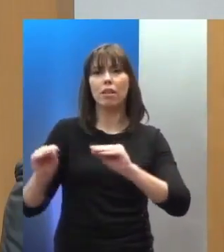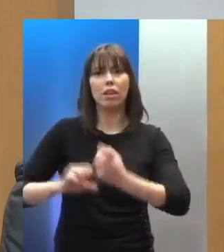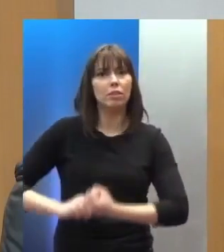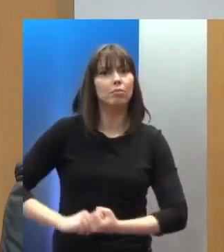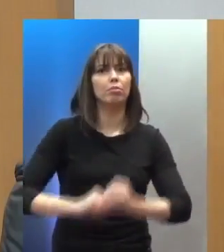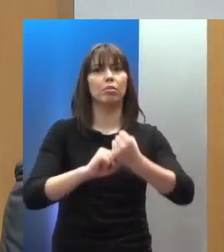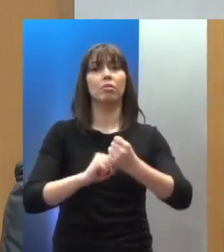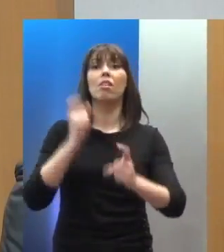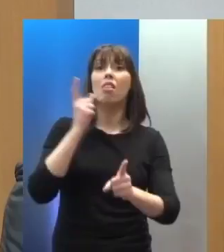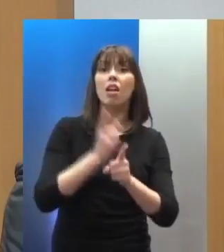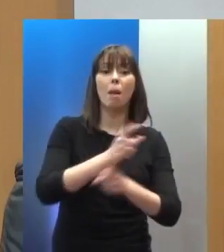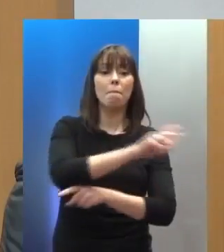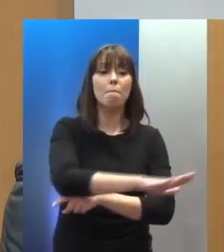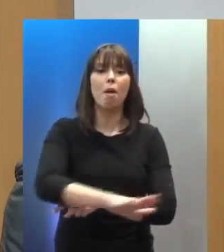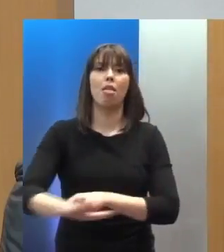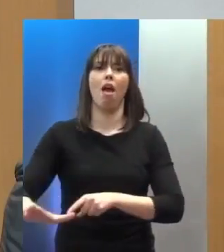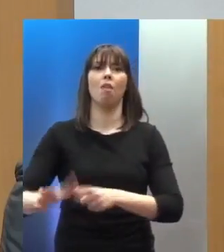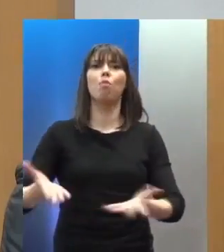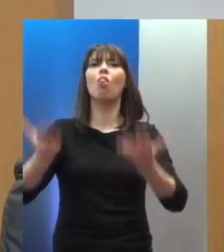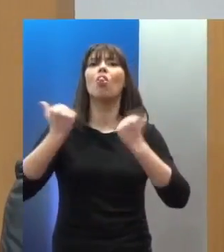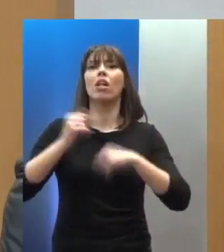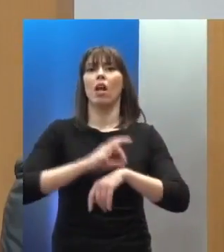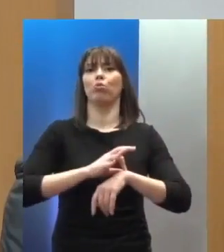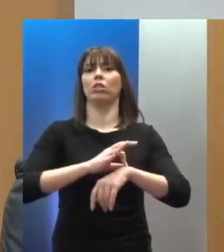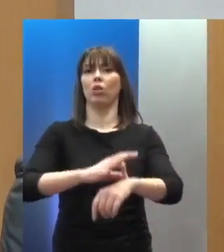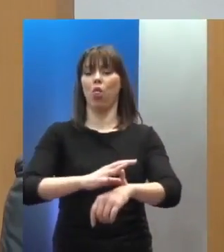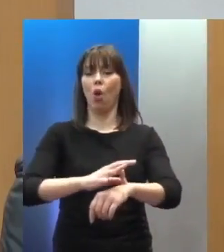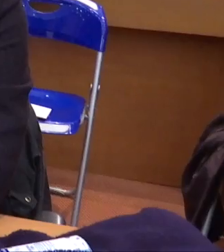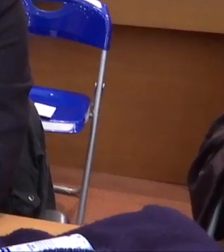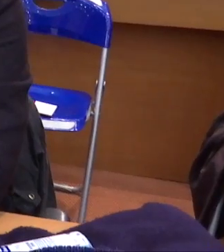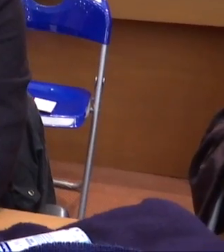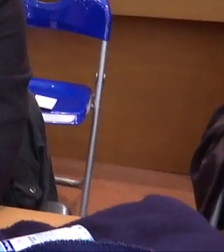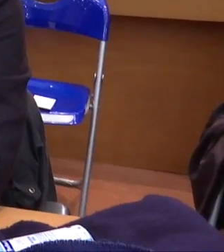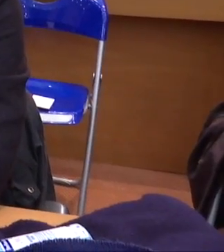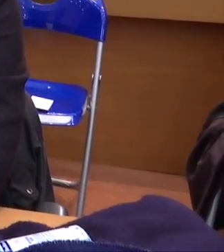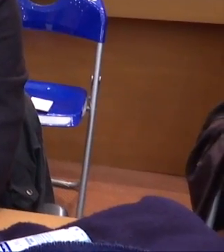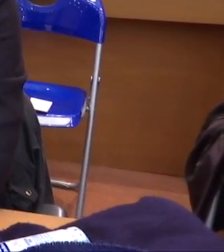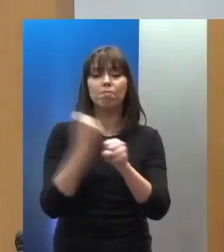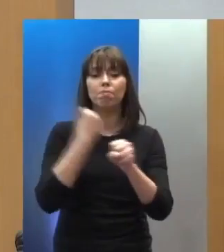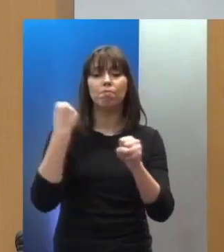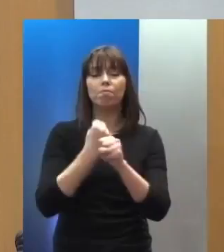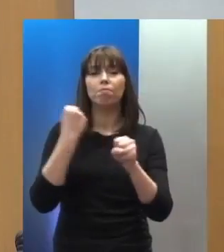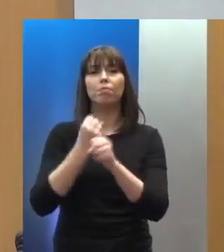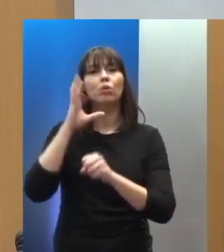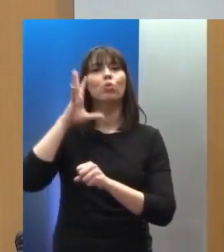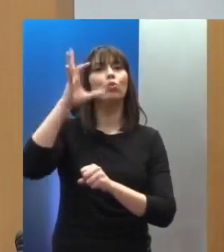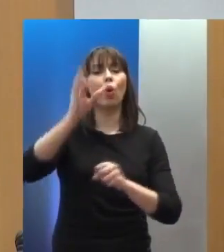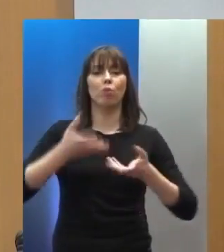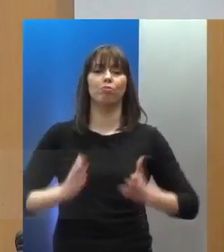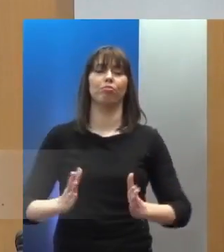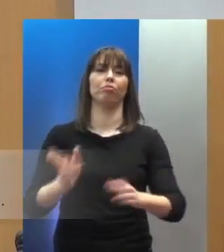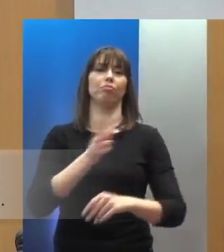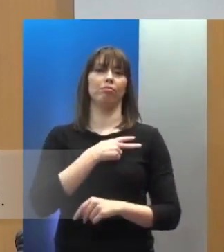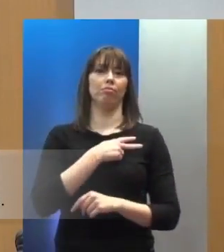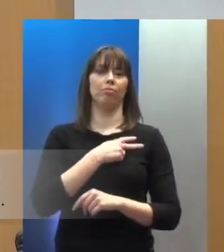ανήλικων ασυνόδευτων και μη, φροντίζοντας για το βέλτιστο συμφέρον και την ευημερία τους. Συμμετέχομαι